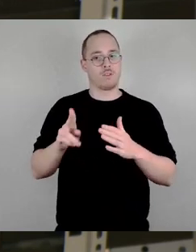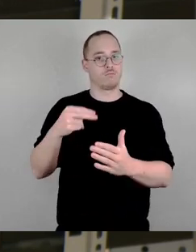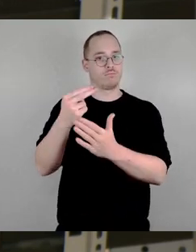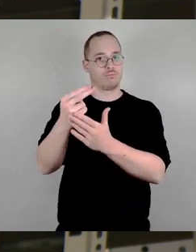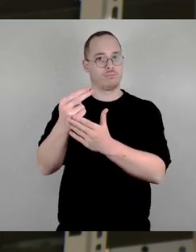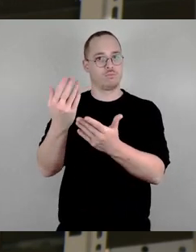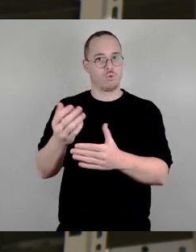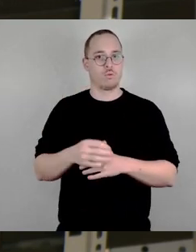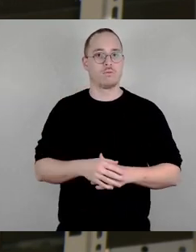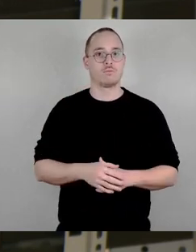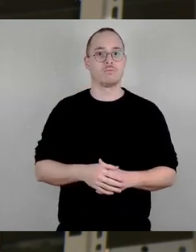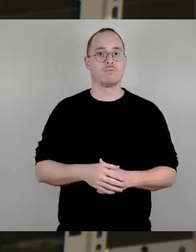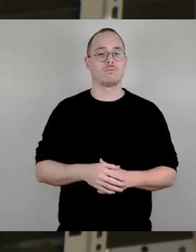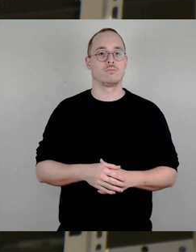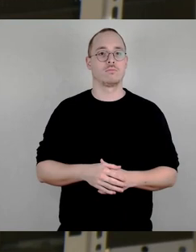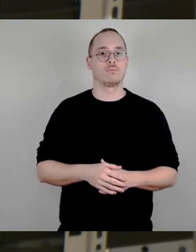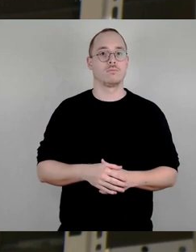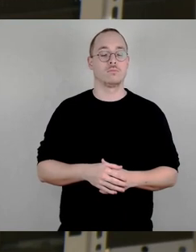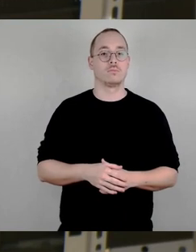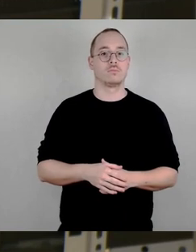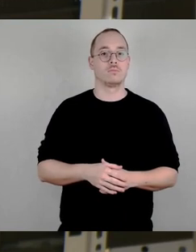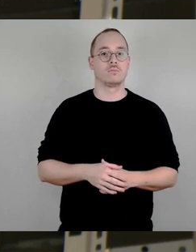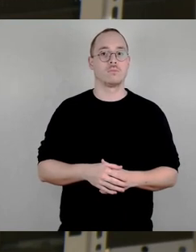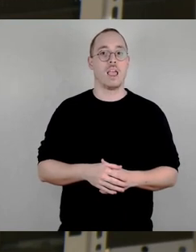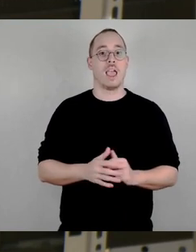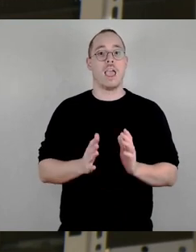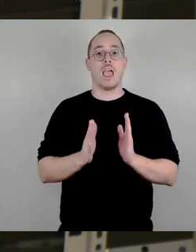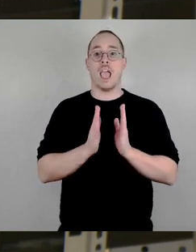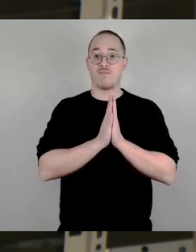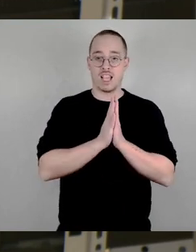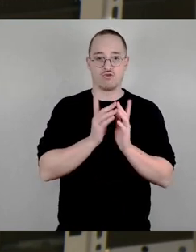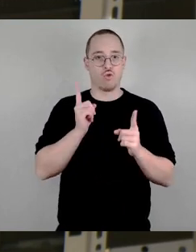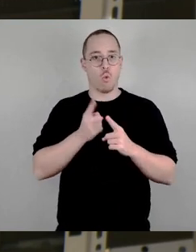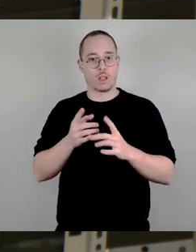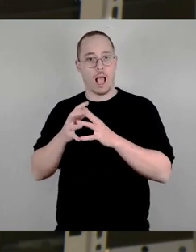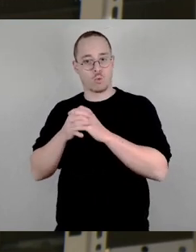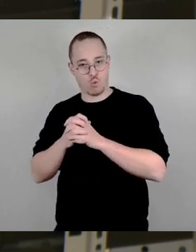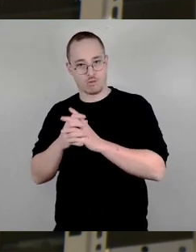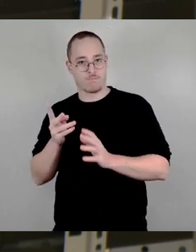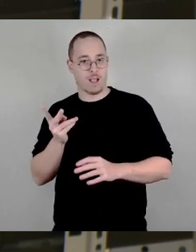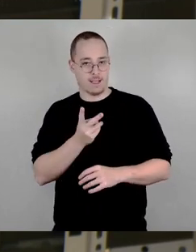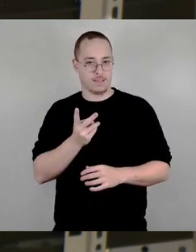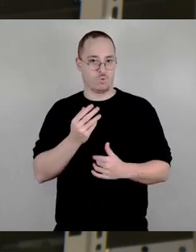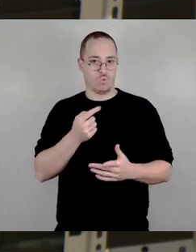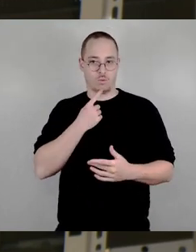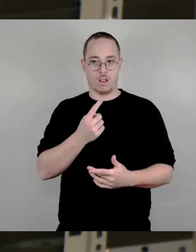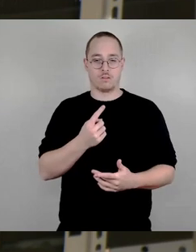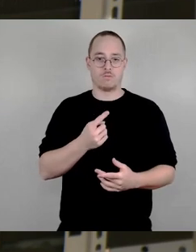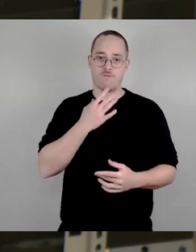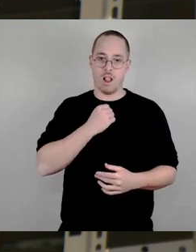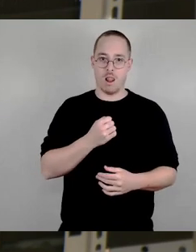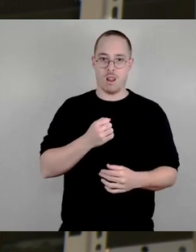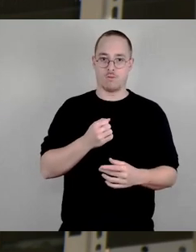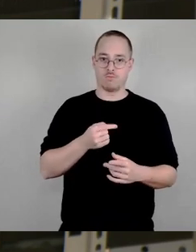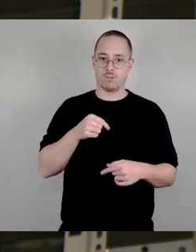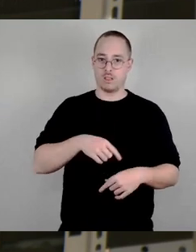katholische Kirche in Dresden haben das Anliegen der Initiatorinnen und Initiatoren des Städtbündnisses Sicherer Hafen und ihre Entscheidung hier